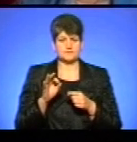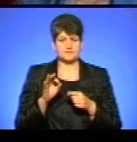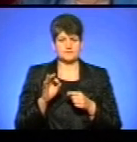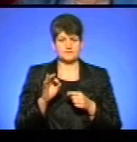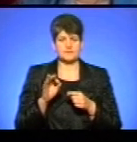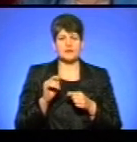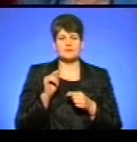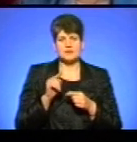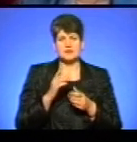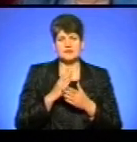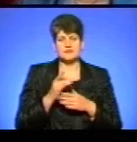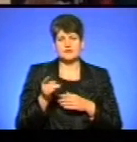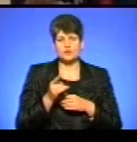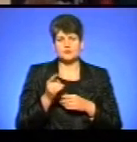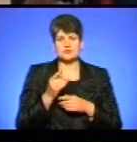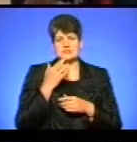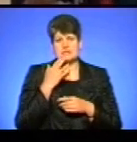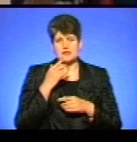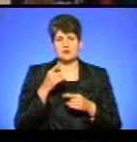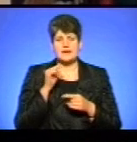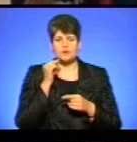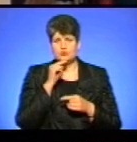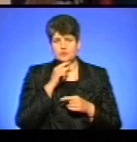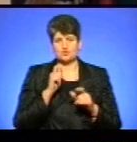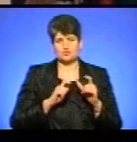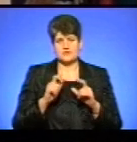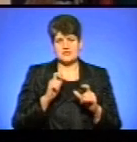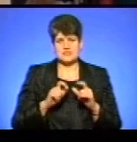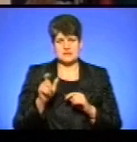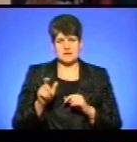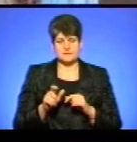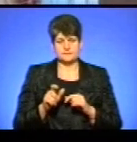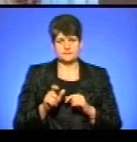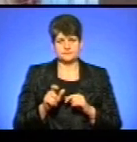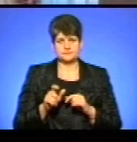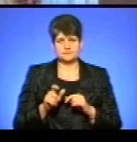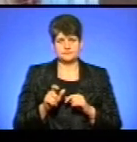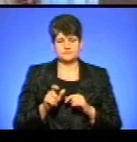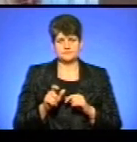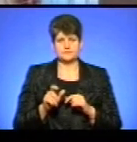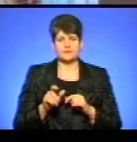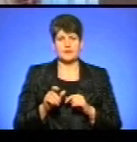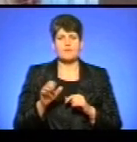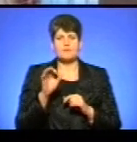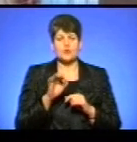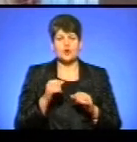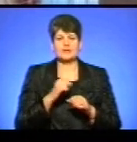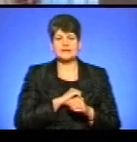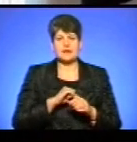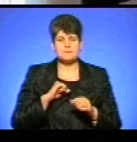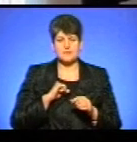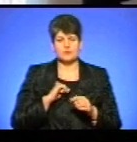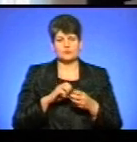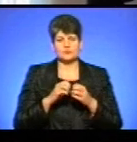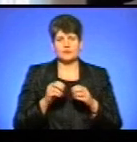Вона відбувається у Тернопільському національному економічному університеті. Про терапію розладів унаслідок